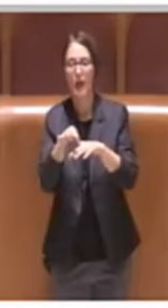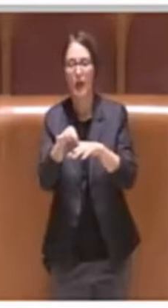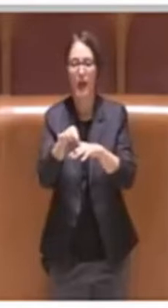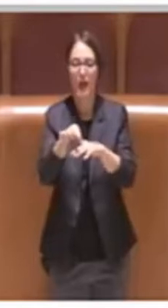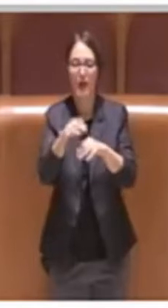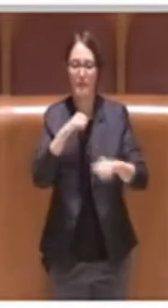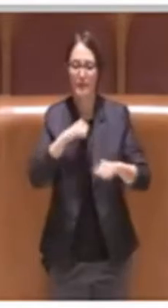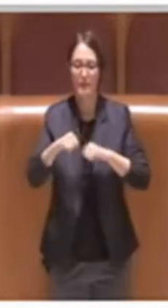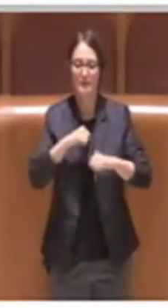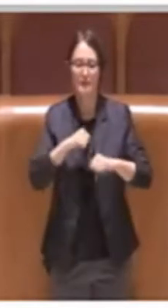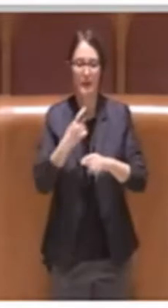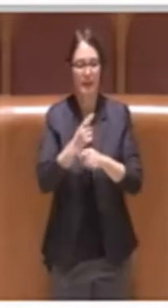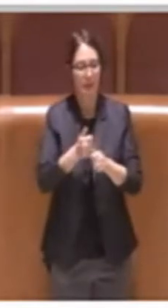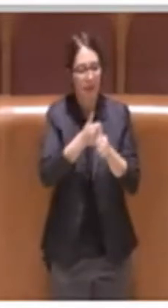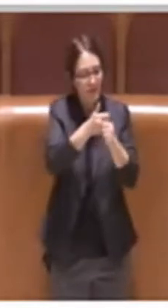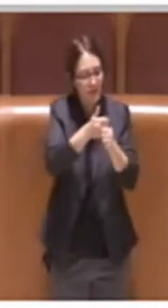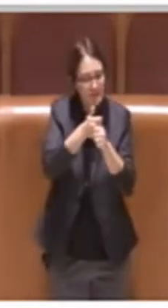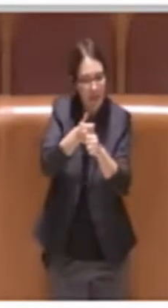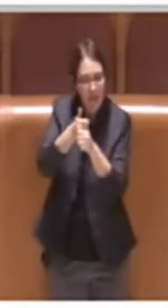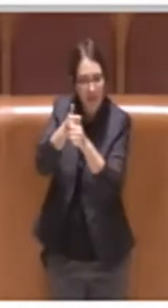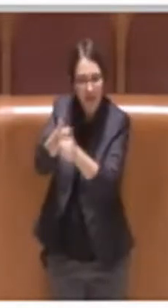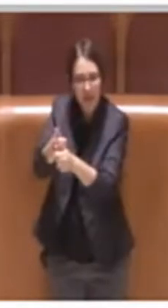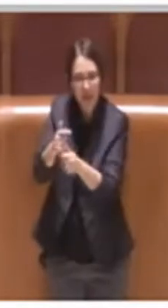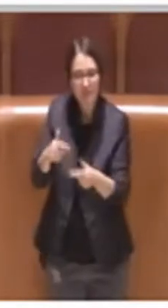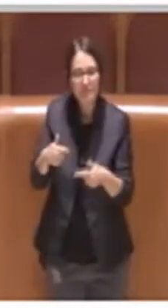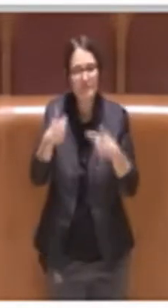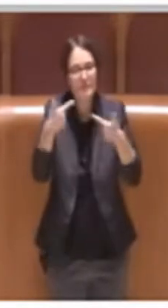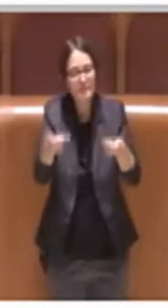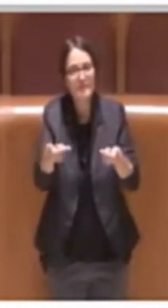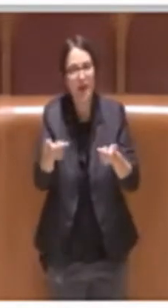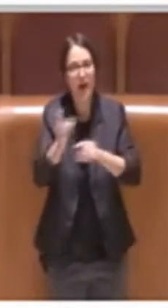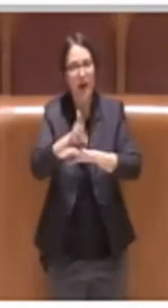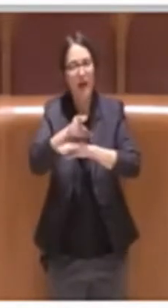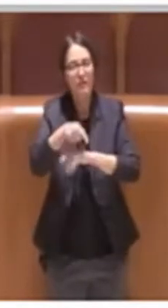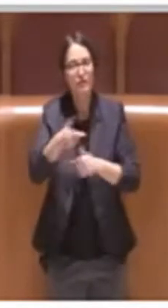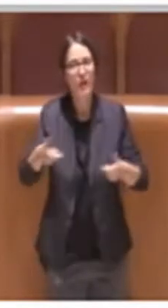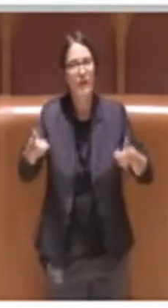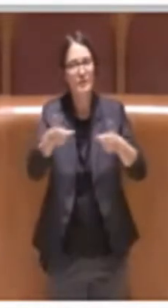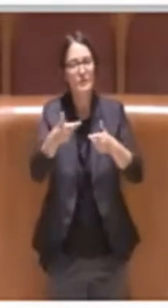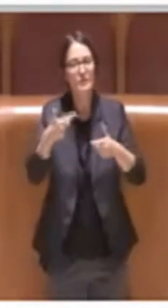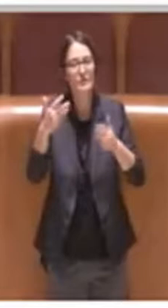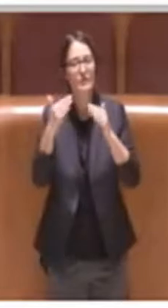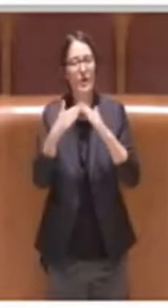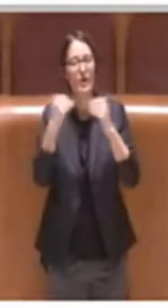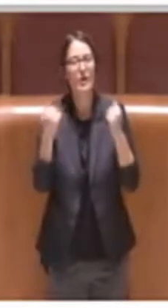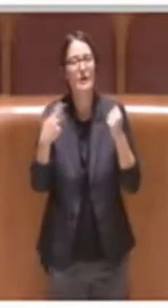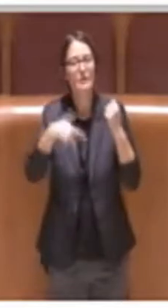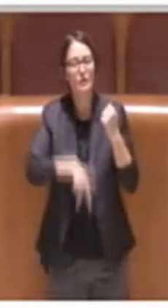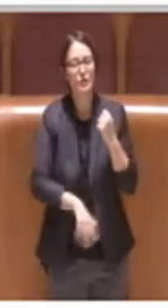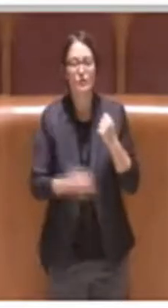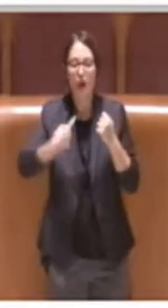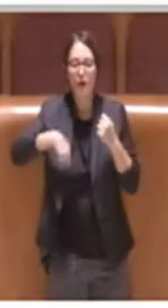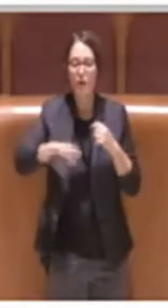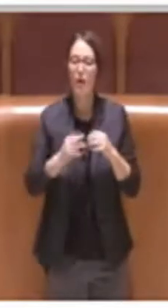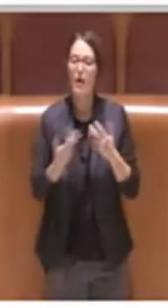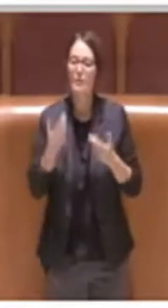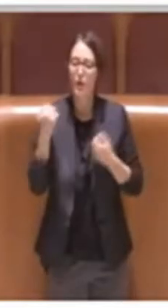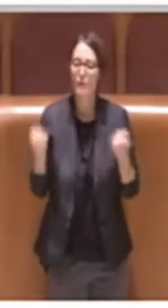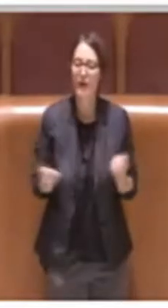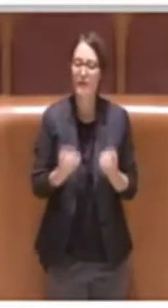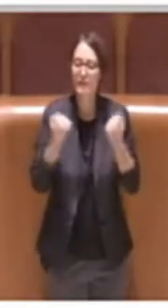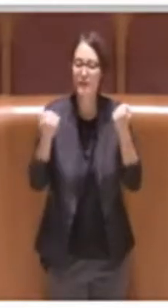'amministrazione per potervi accedere. Quindi innanzitutto noi stiamo facendo un'operazione di trasparenza, un'azione di